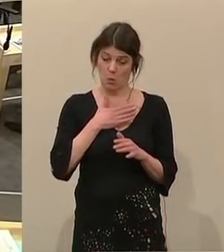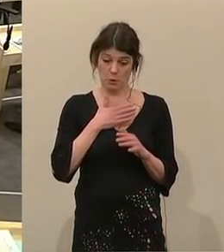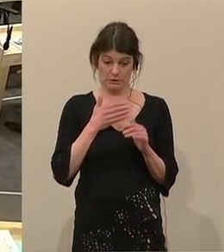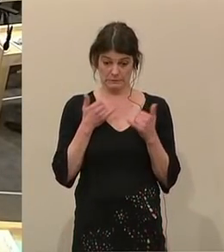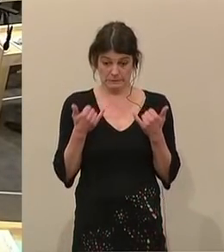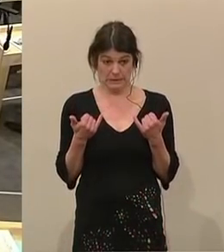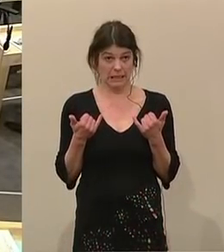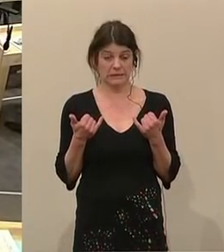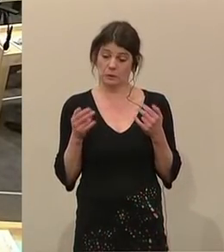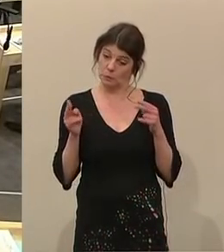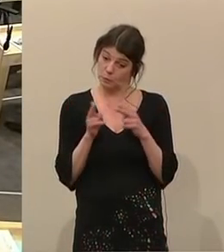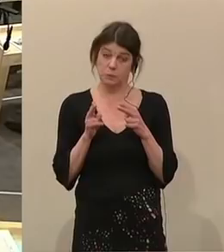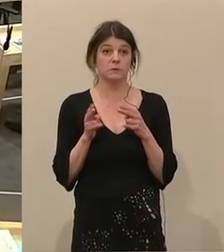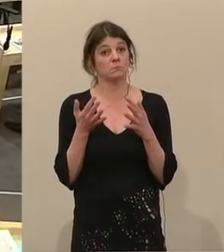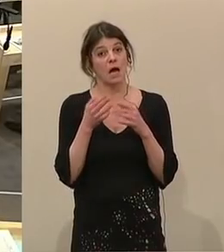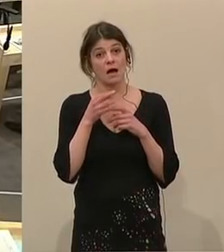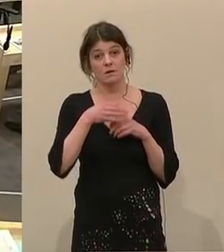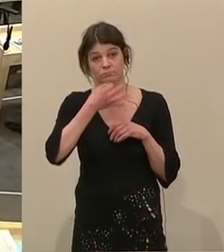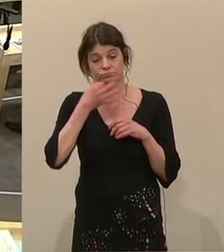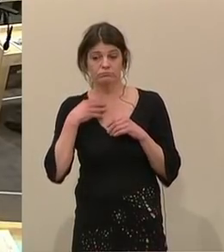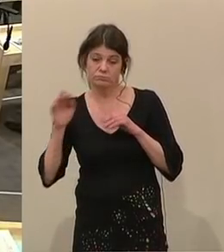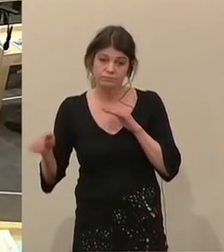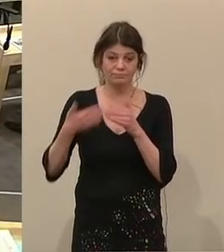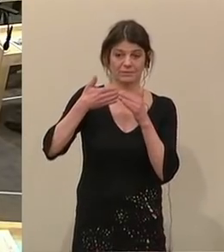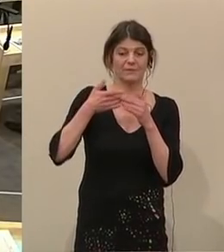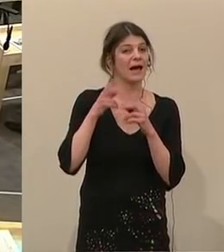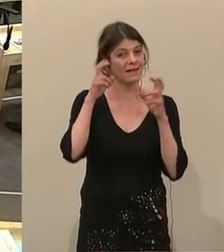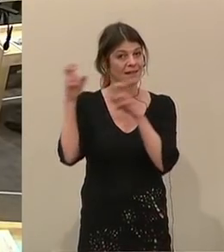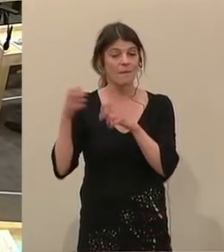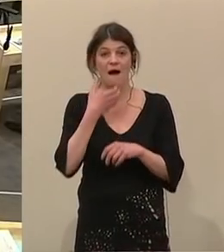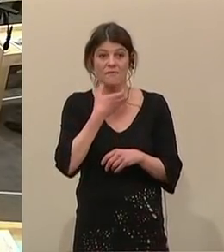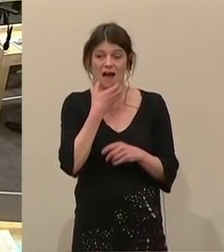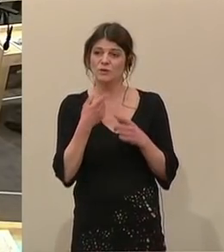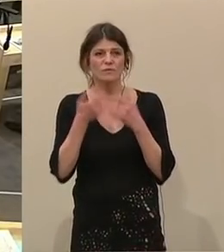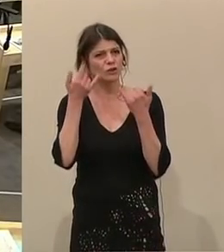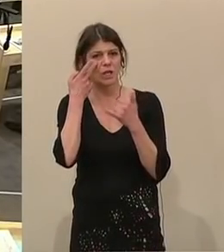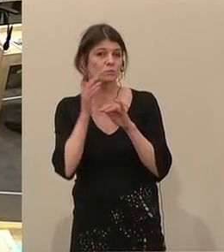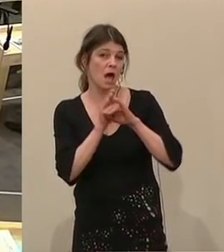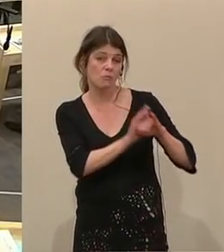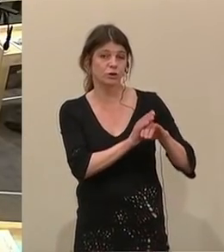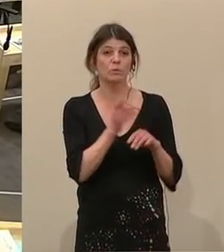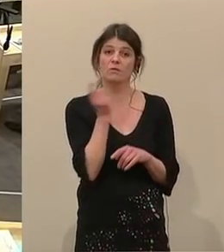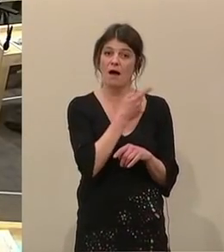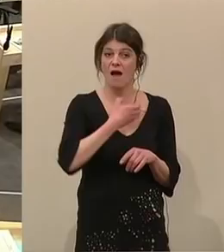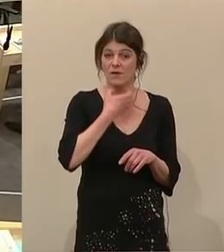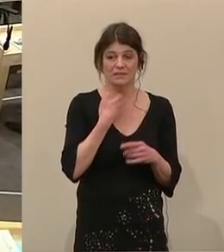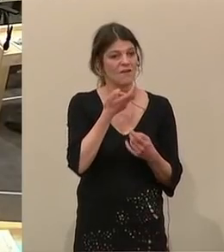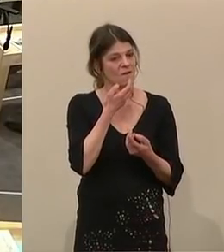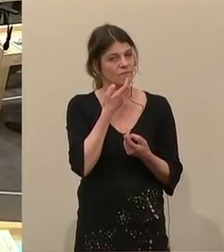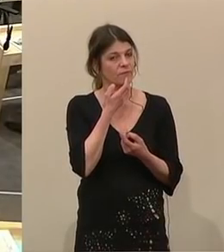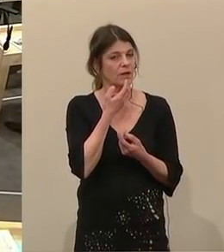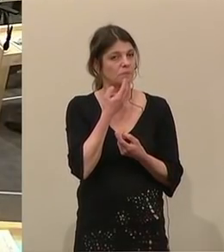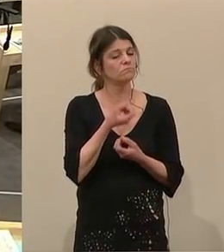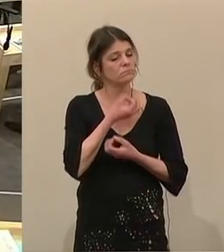aktuellem Anlass ein paar Worte zur Frage Afghanistan und Abschiebungen nach Afghanistan an Sie richten. Wir haben ja